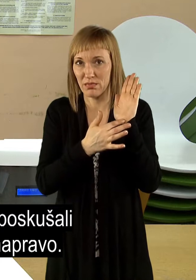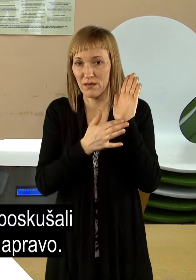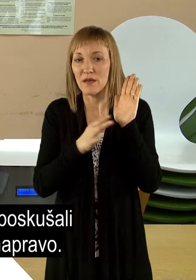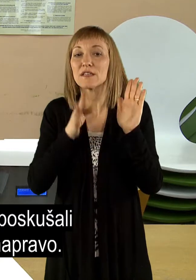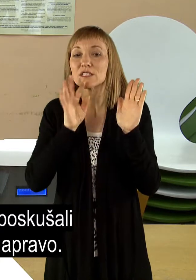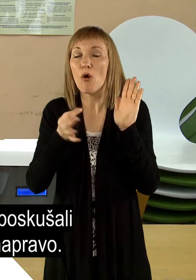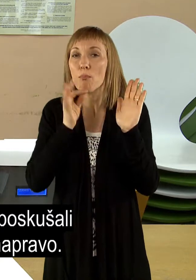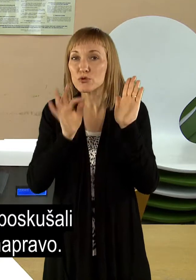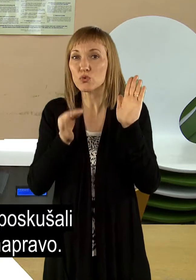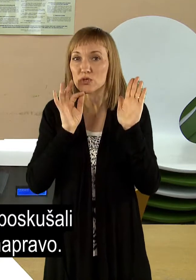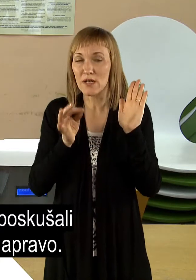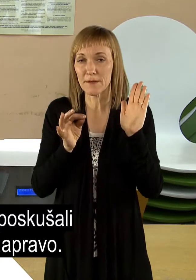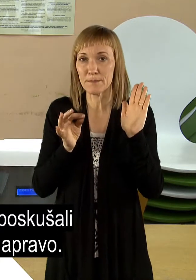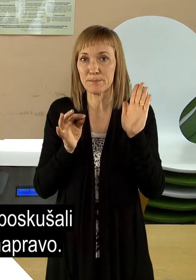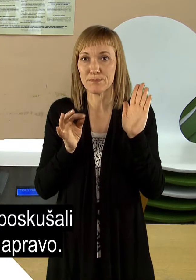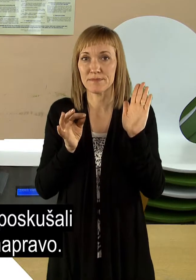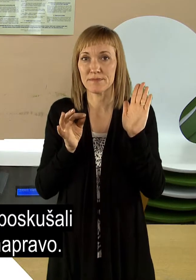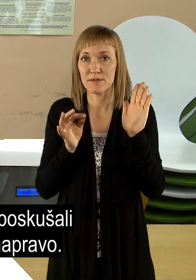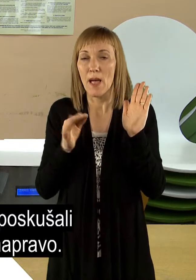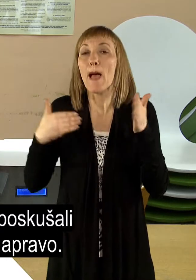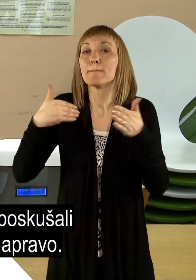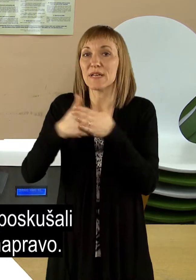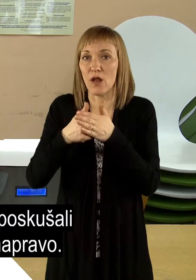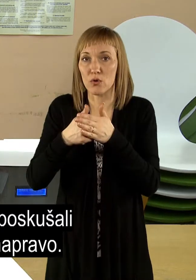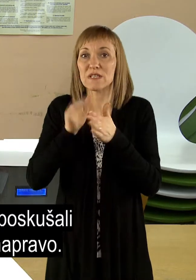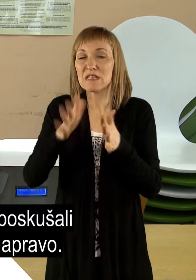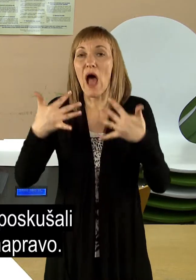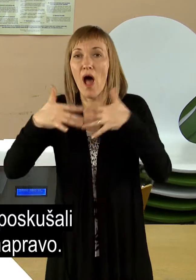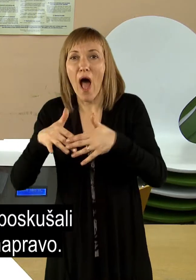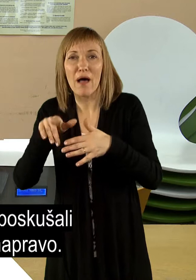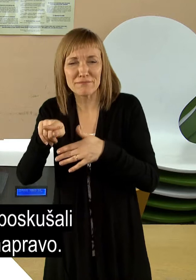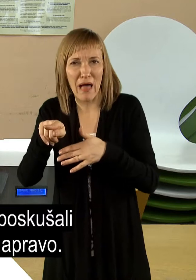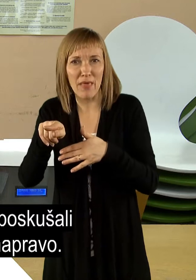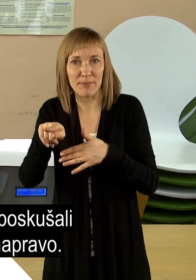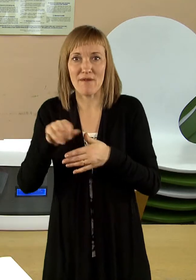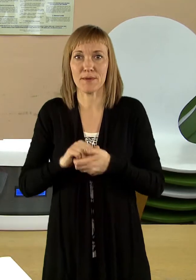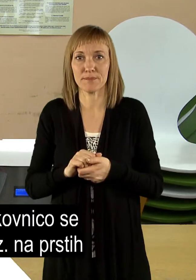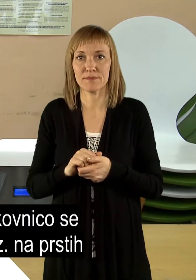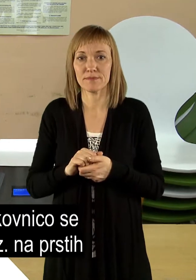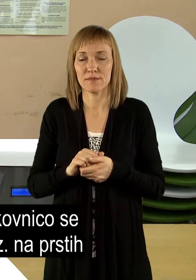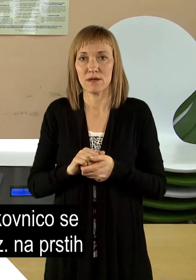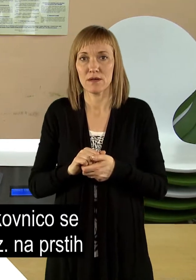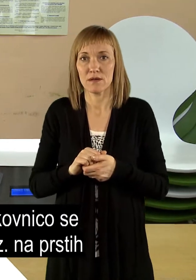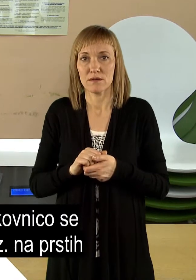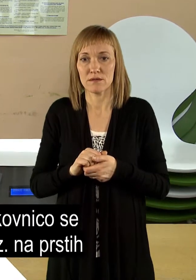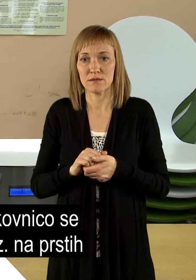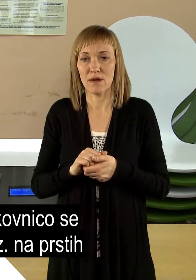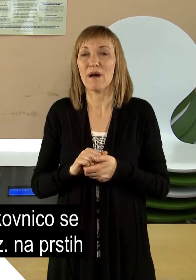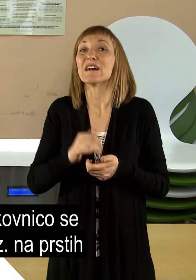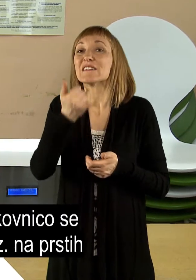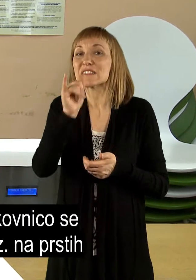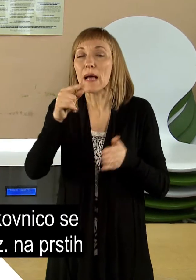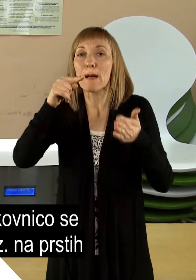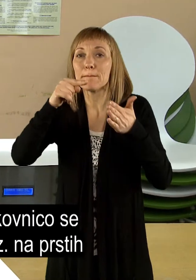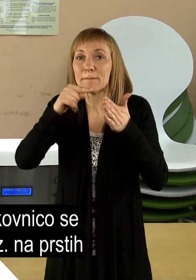probali prirediti tudi na napravo. Se pravi, v bistvu, za